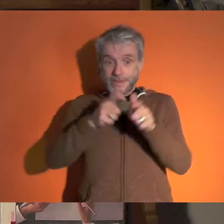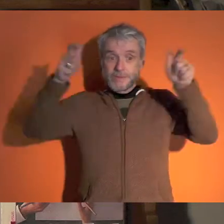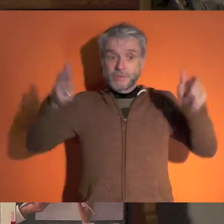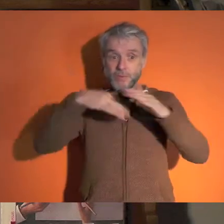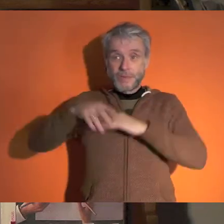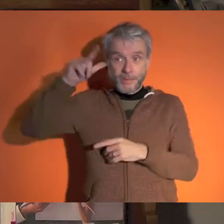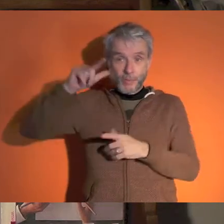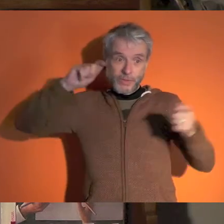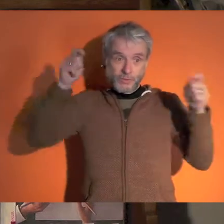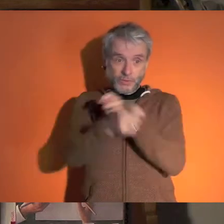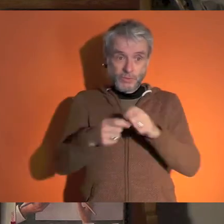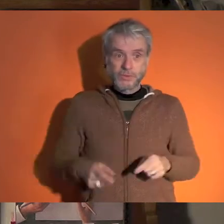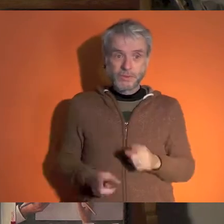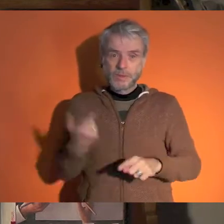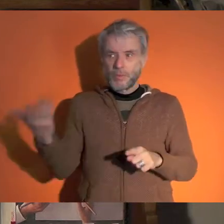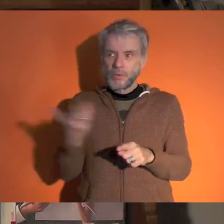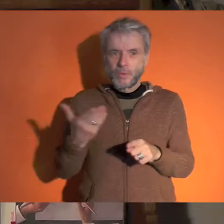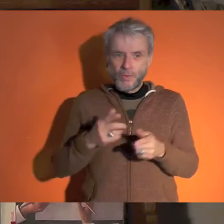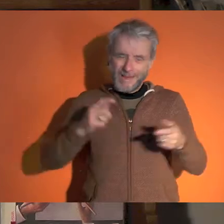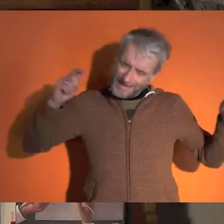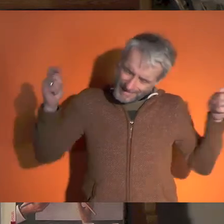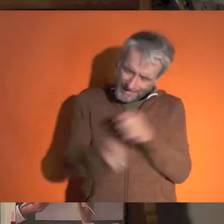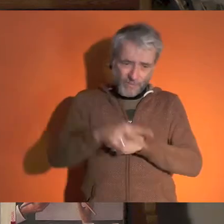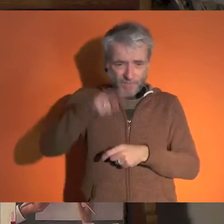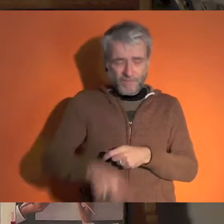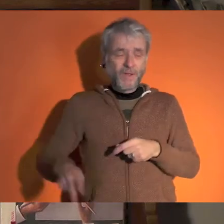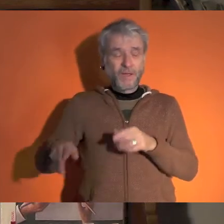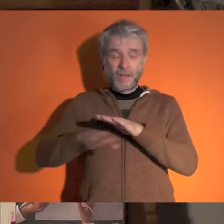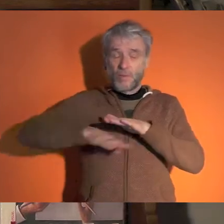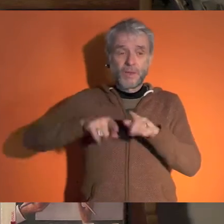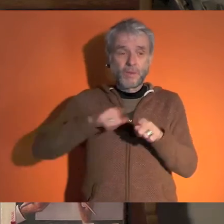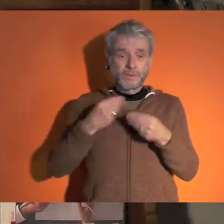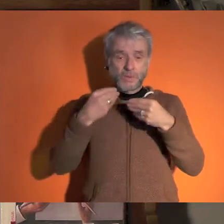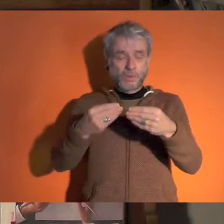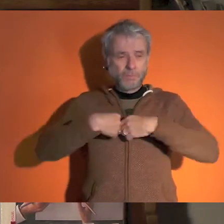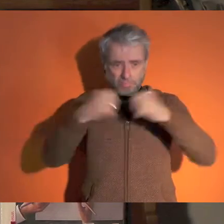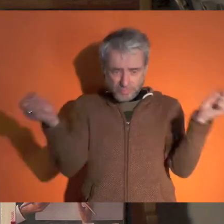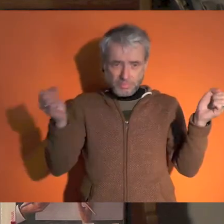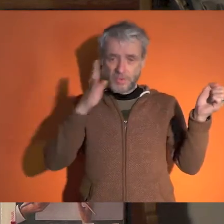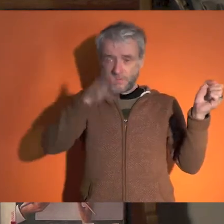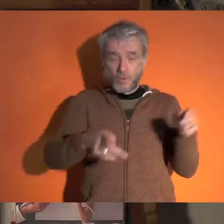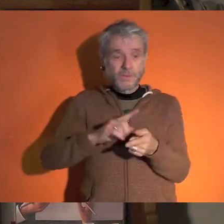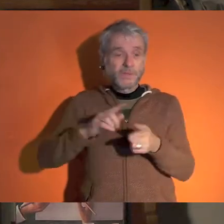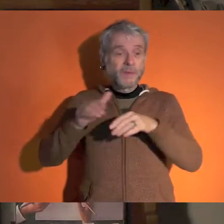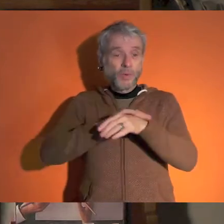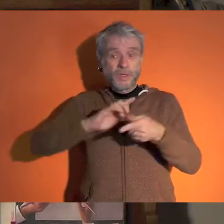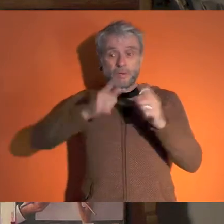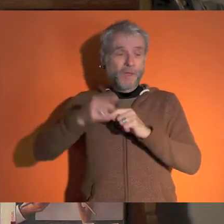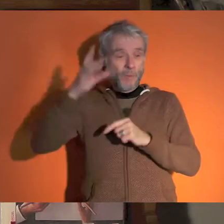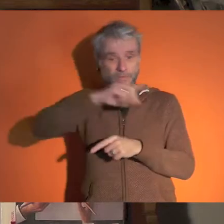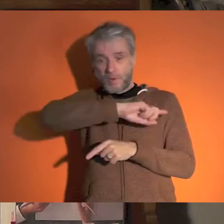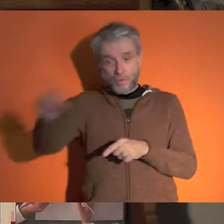constitutionnelles, sur les questions des institutions dans la République. Il est nécessaire de les réformer, de les rendre beaucoup plus